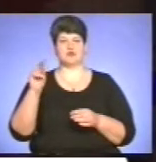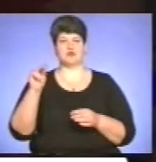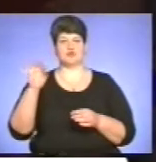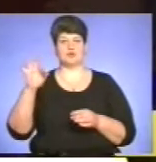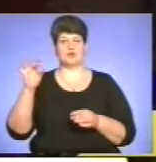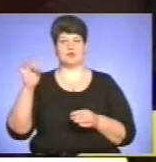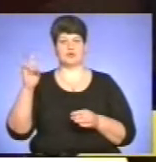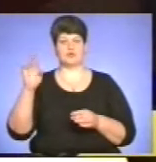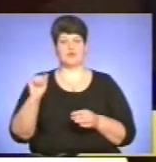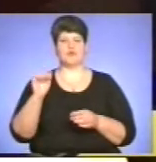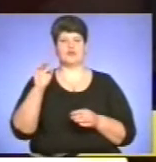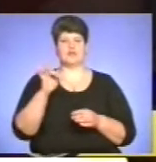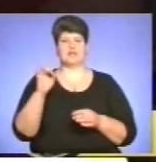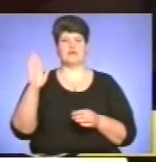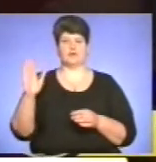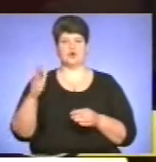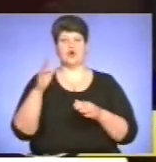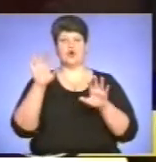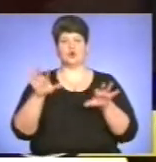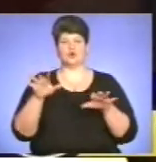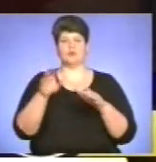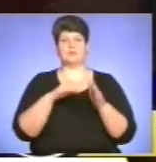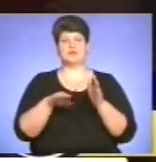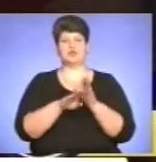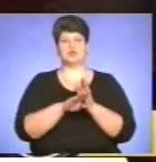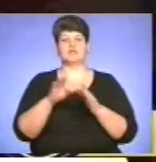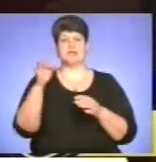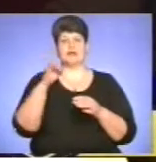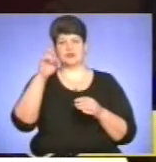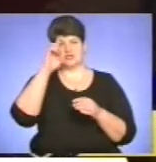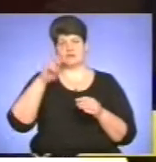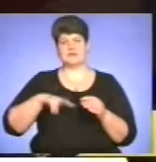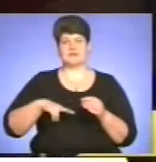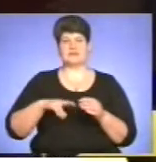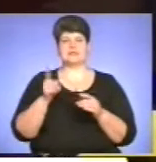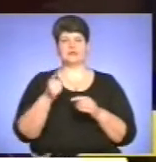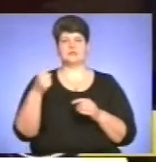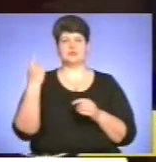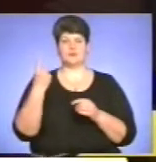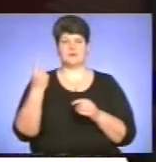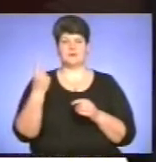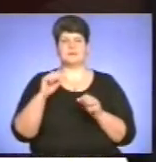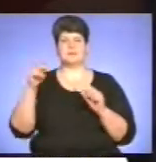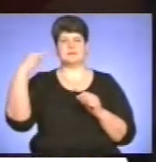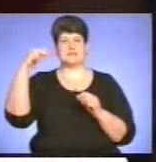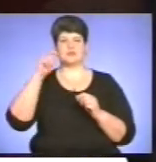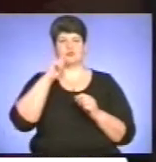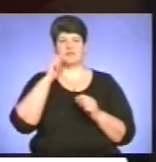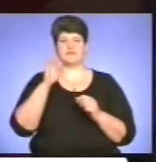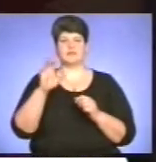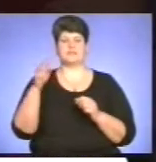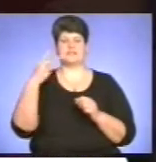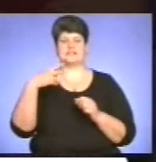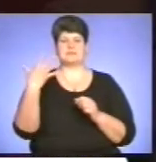-Чорного Руслана Володимировича головою під Волочийської районної державної адміністрації Тернопільської області. Президент України Віктор Янукович 25